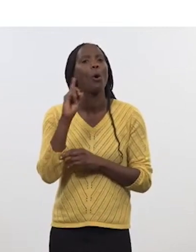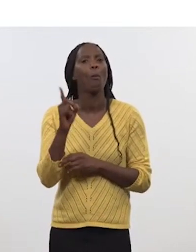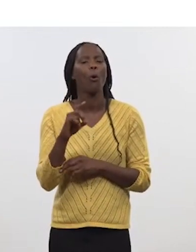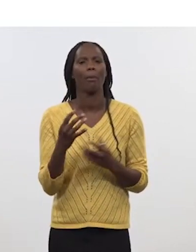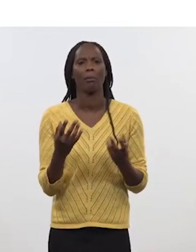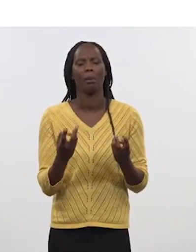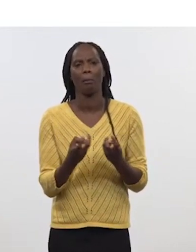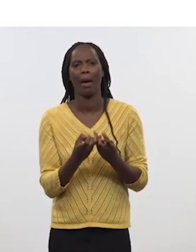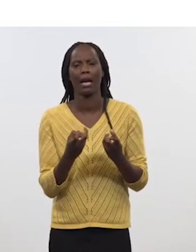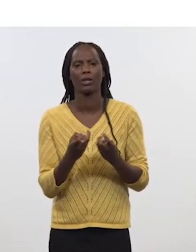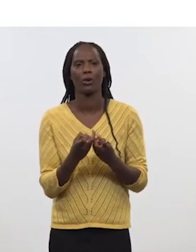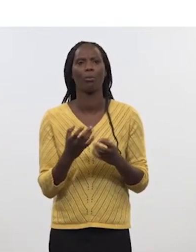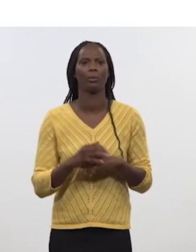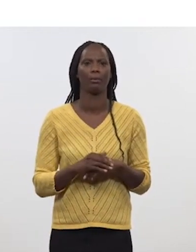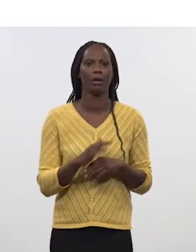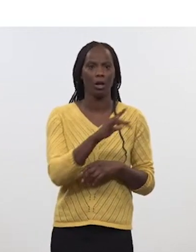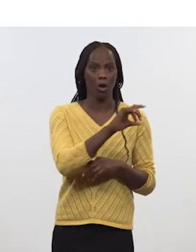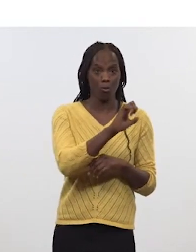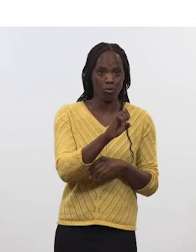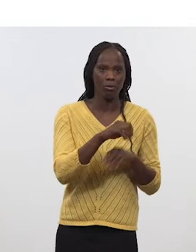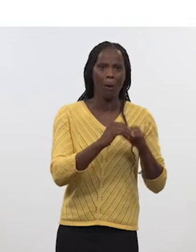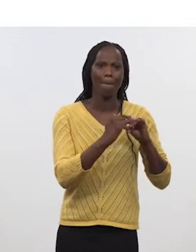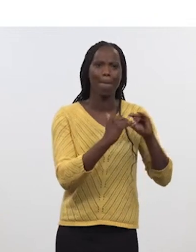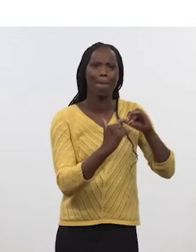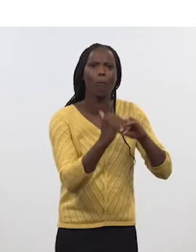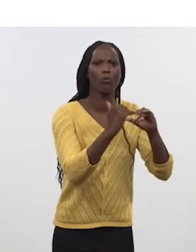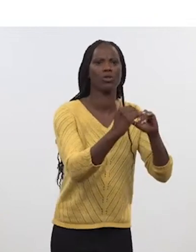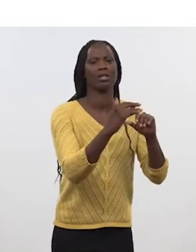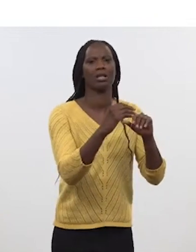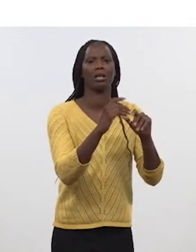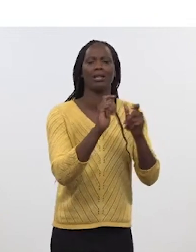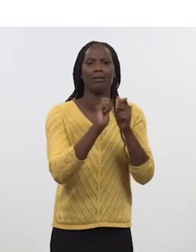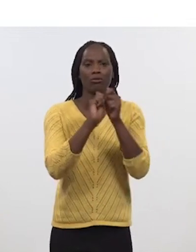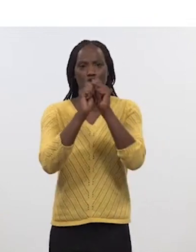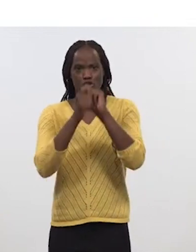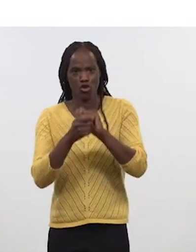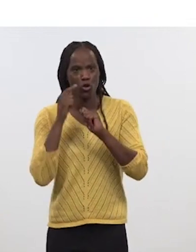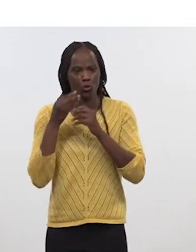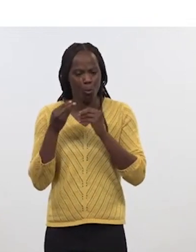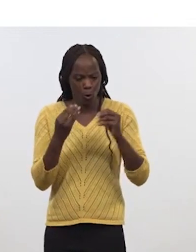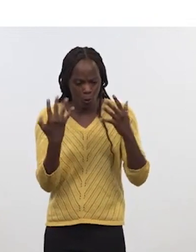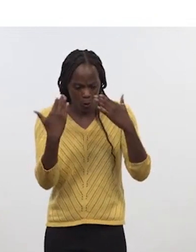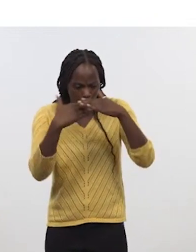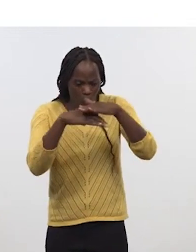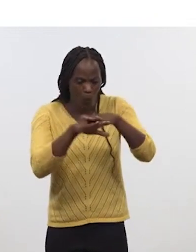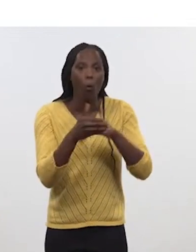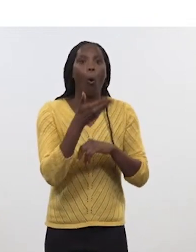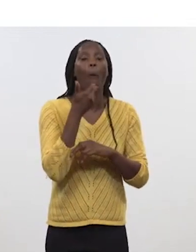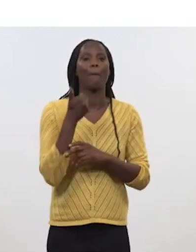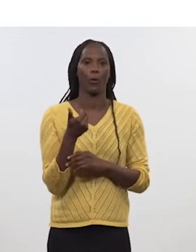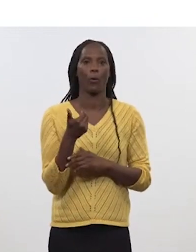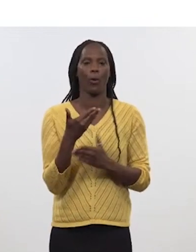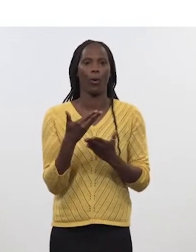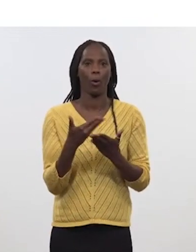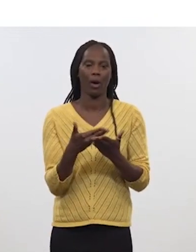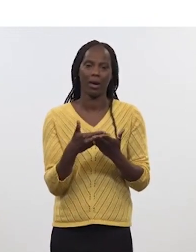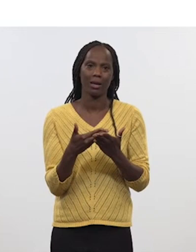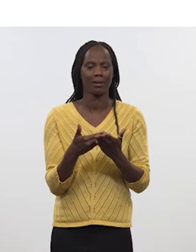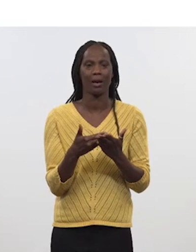'armée française pouvait avoir jusqu'à présent pour aller vers une plus forte homogénéité ça je pense que c'est clé sans quoi on se paye de mots